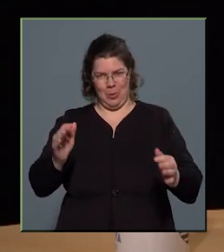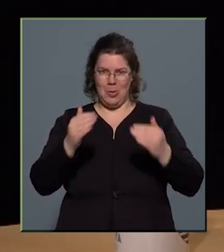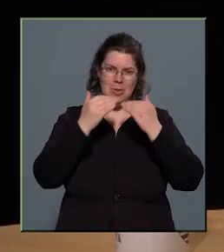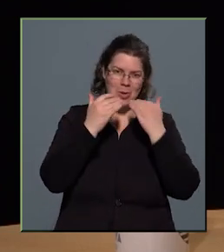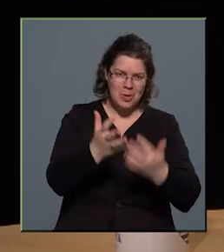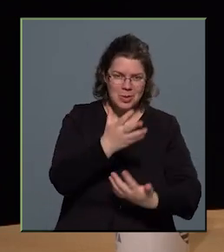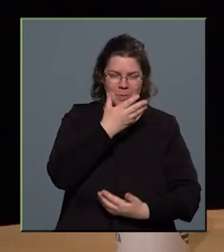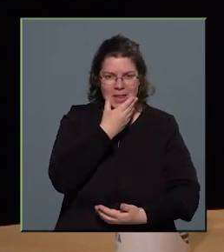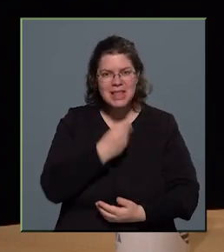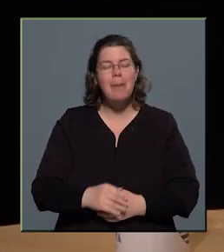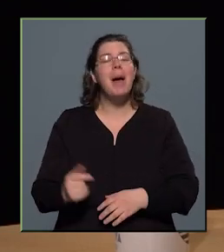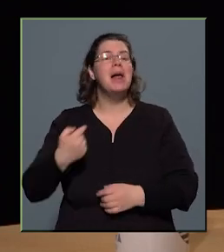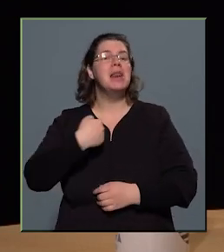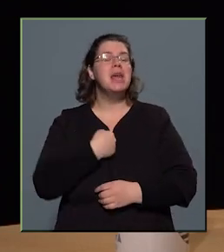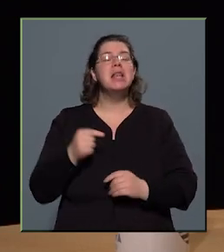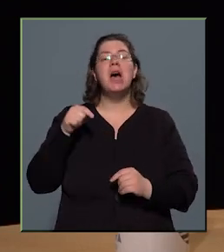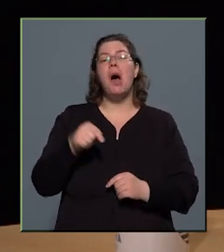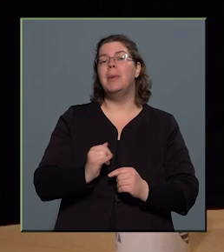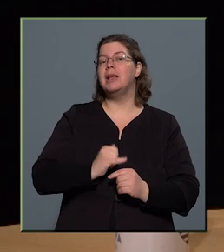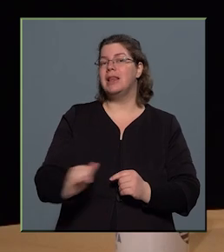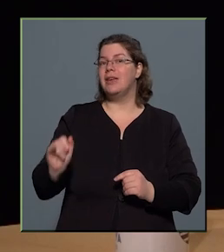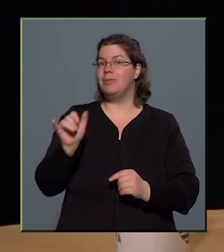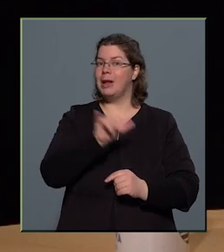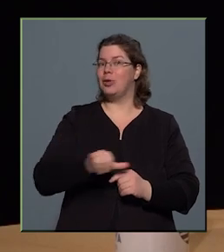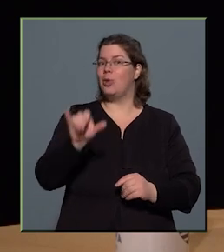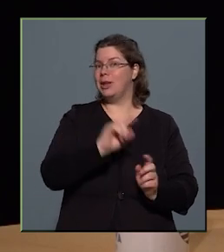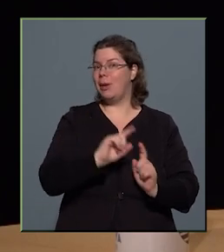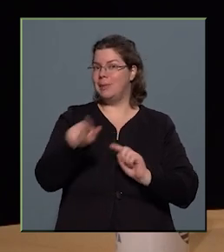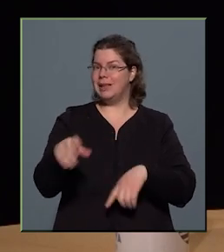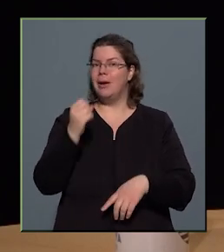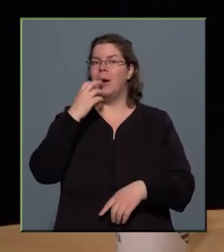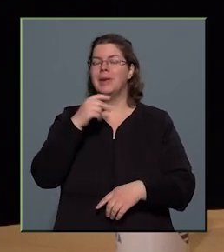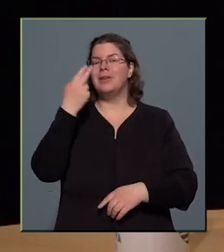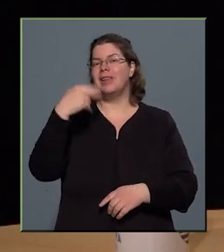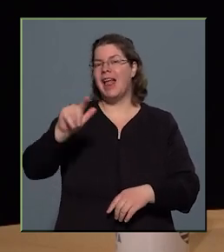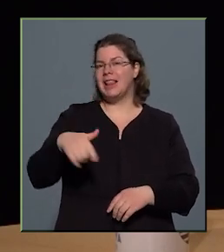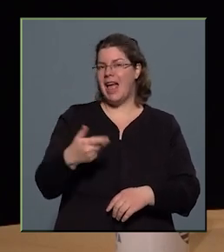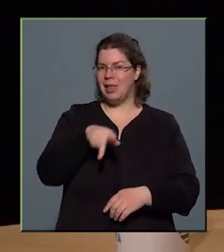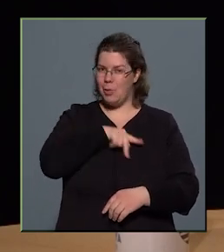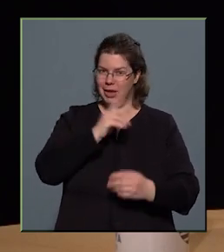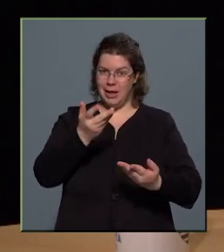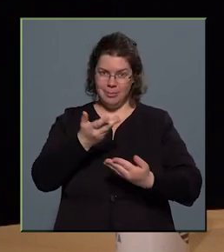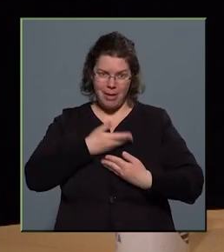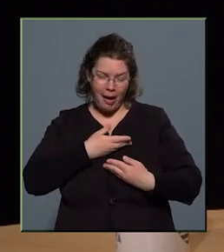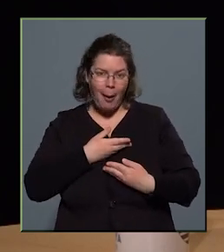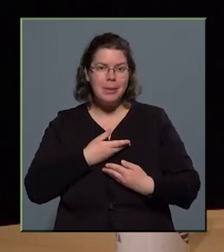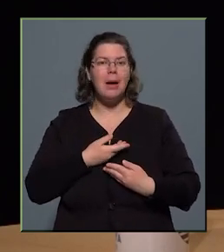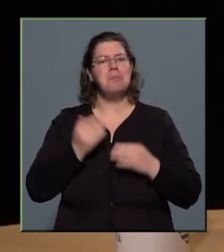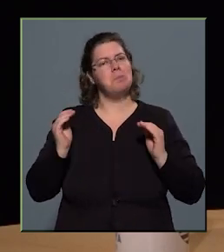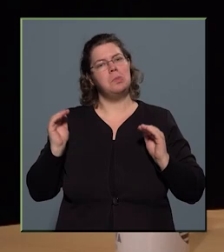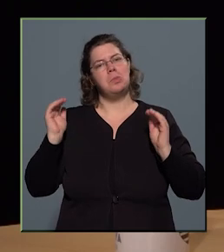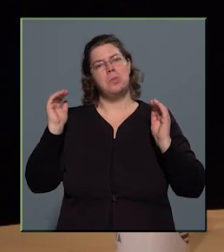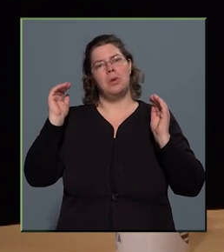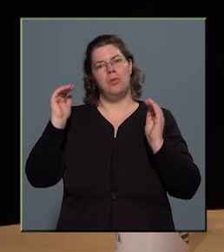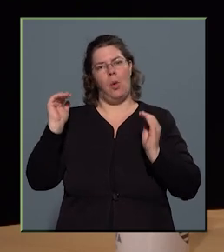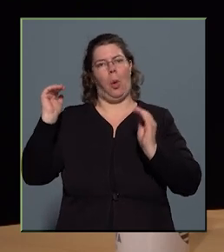szépen. Én abban az évben mentem nyugdíjba, amikor a Szent Lászlódi-jat megkaptam. Fokozatosan